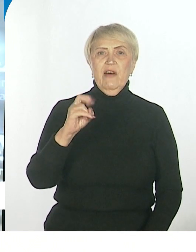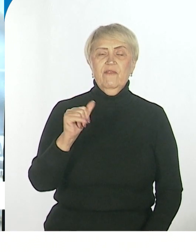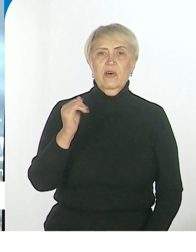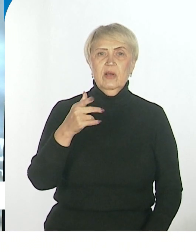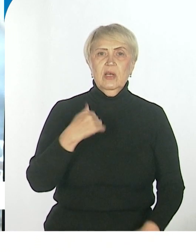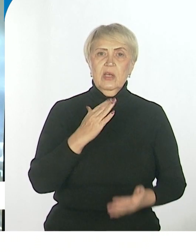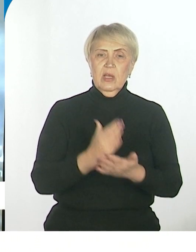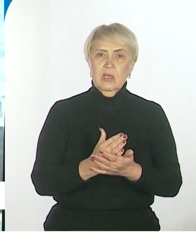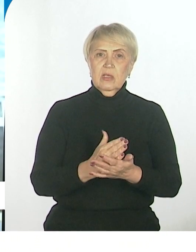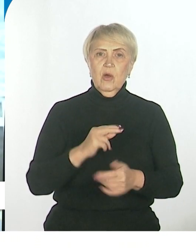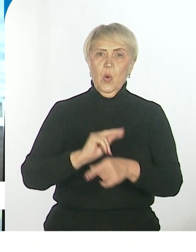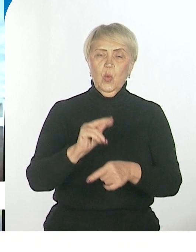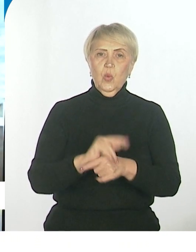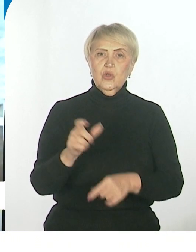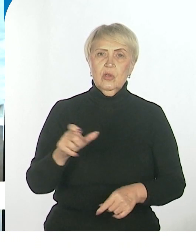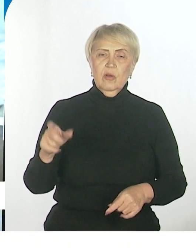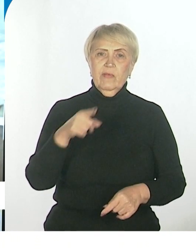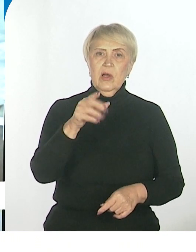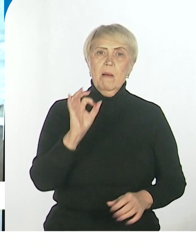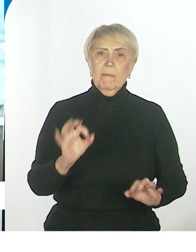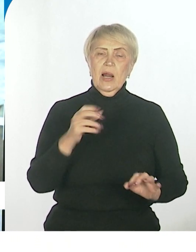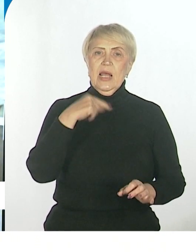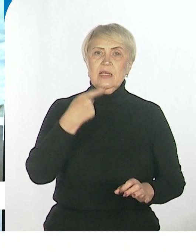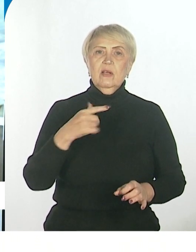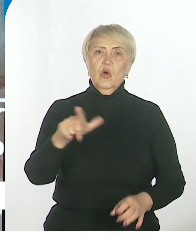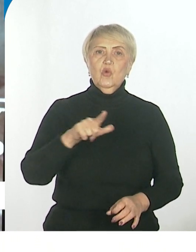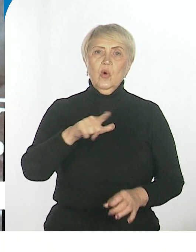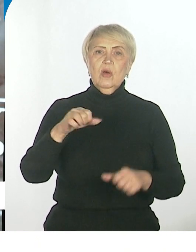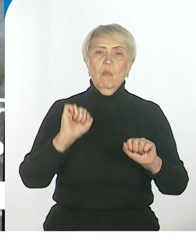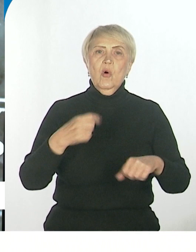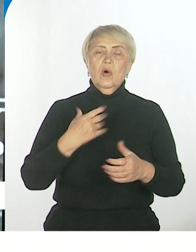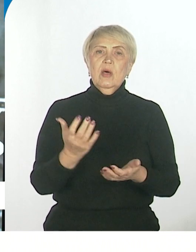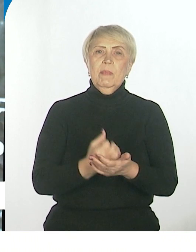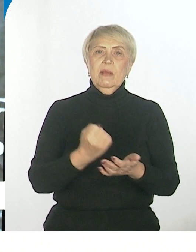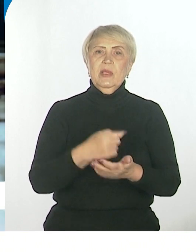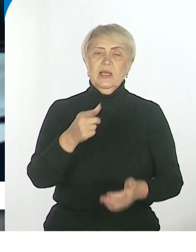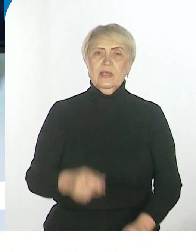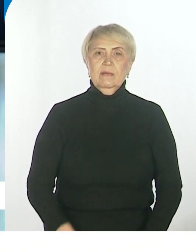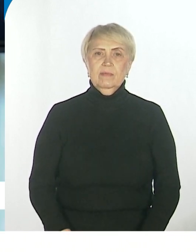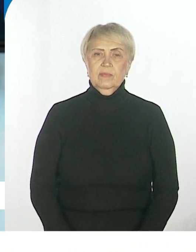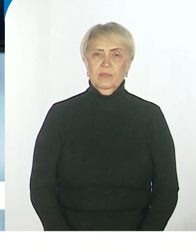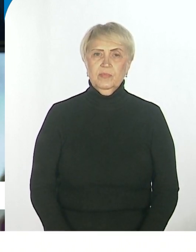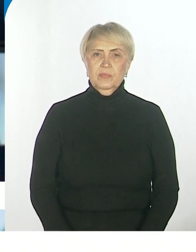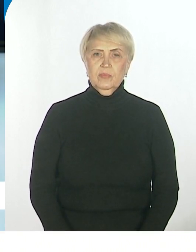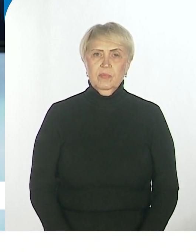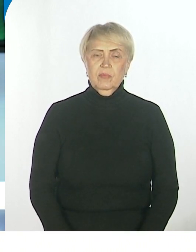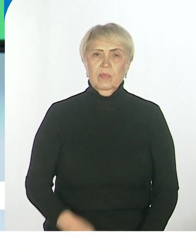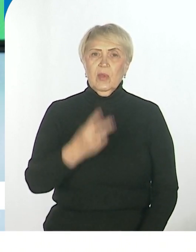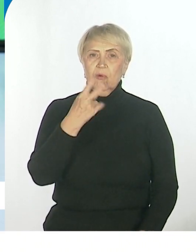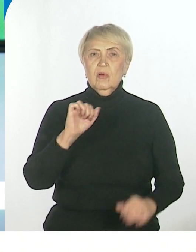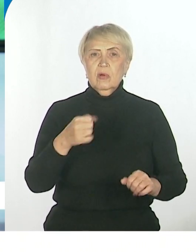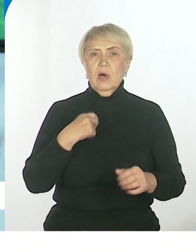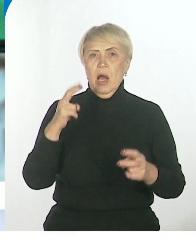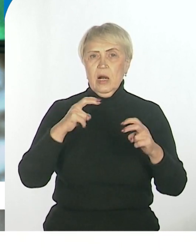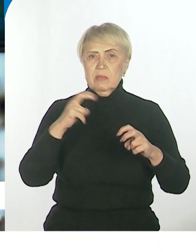дронов. И причем, как вы правильно сказали, дроны могут применяться, рассмотреть вот это применение дронов.